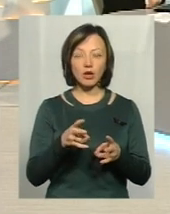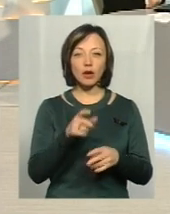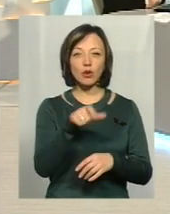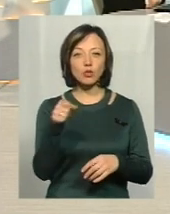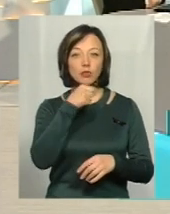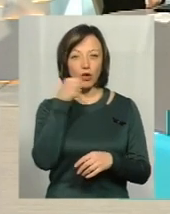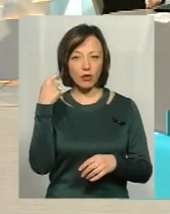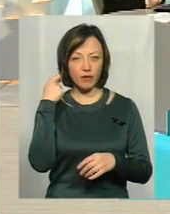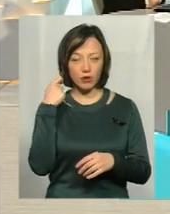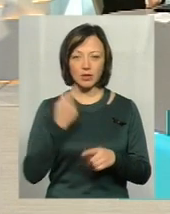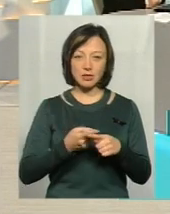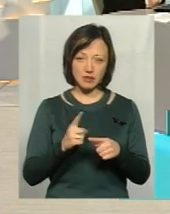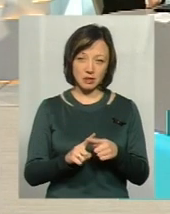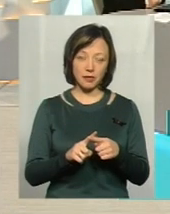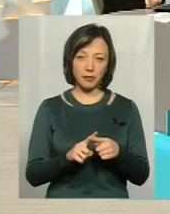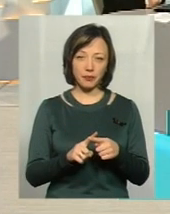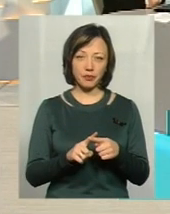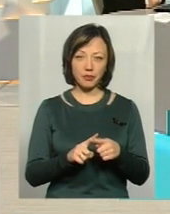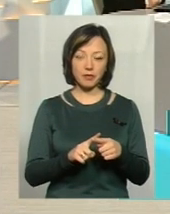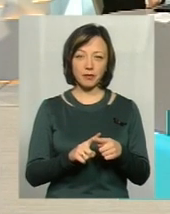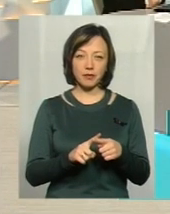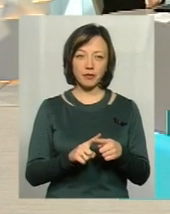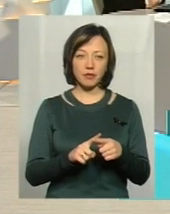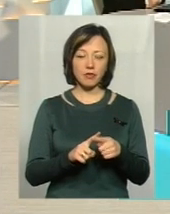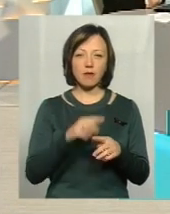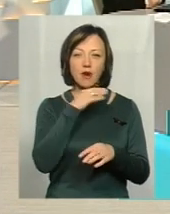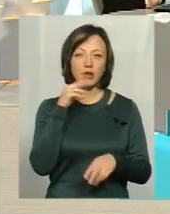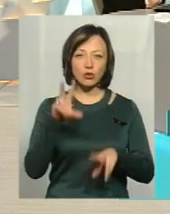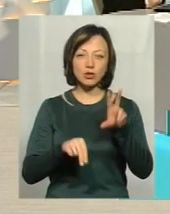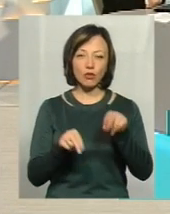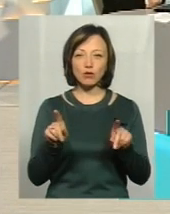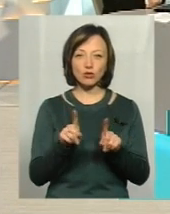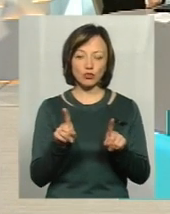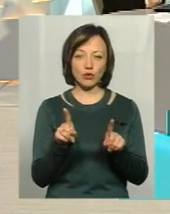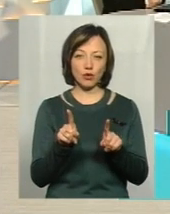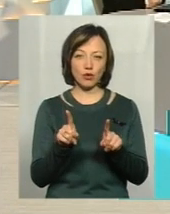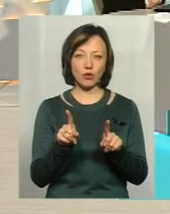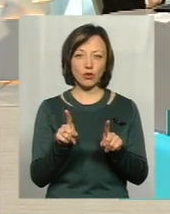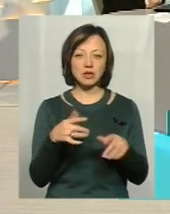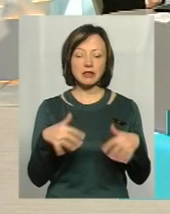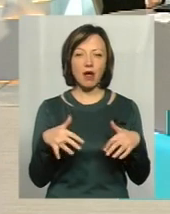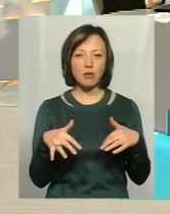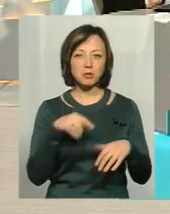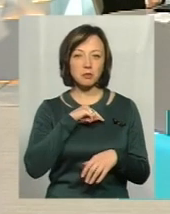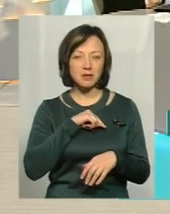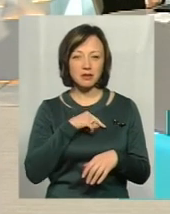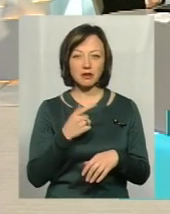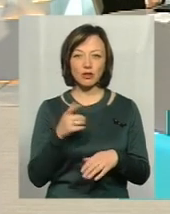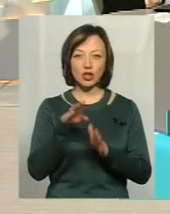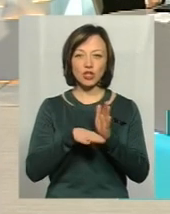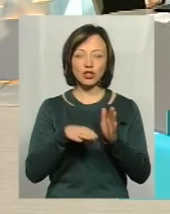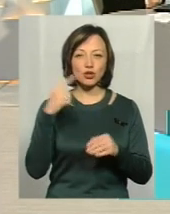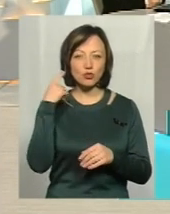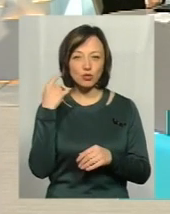більш похилого віку. Це багато розрахунку такого у шахраїв. В них славша психіка, вони гірше